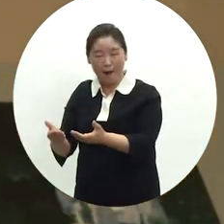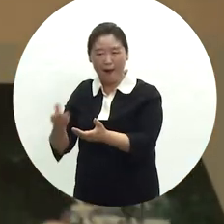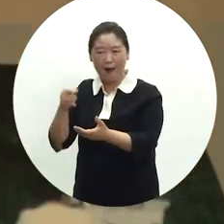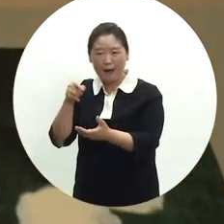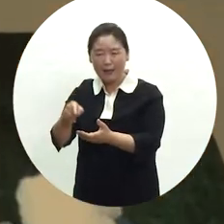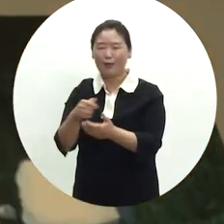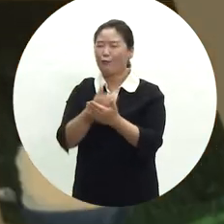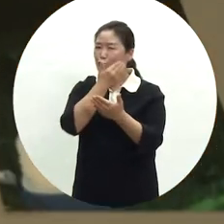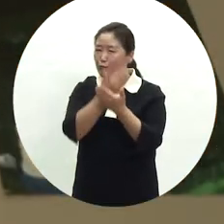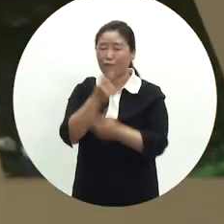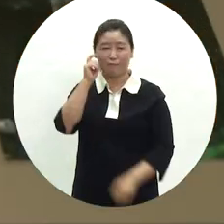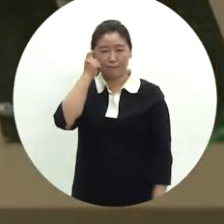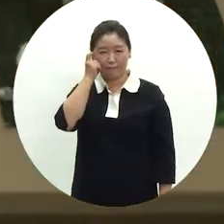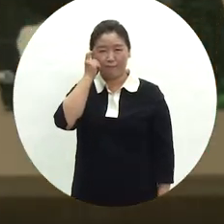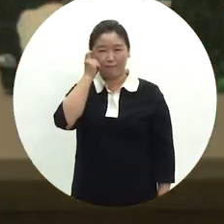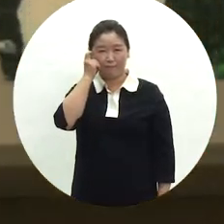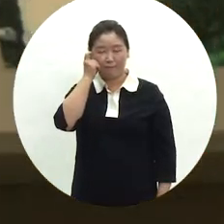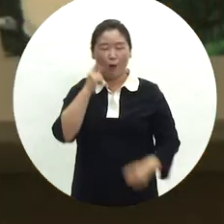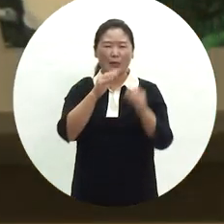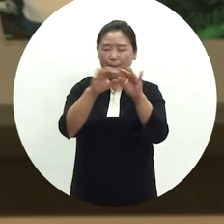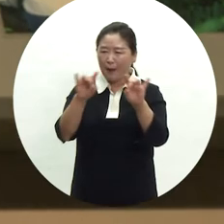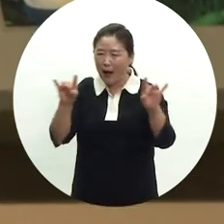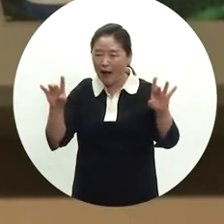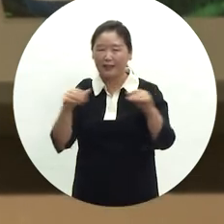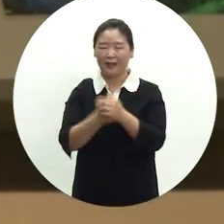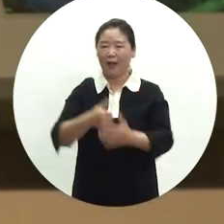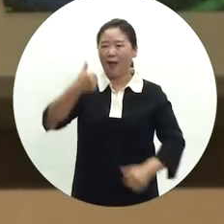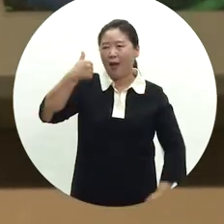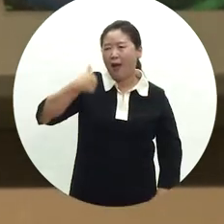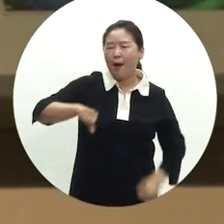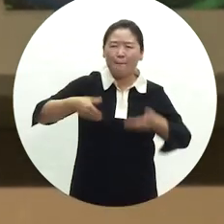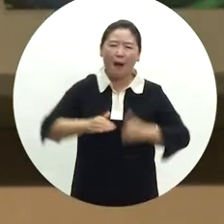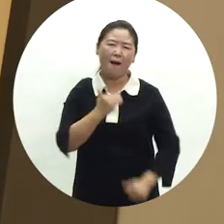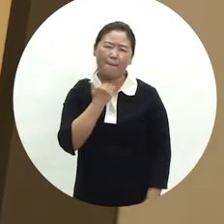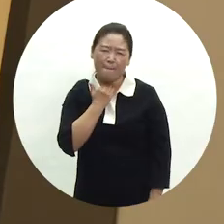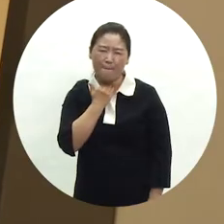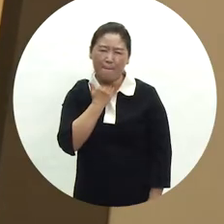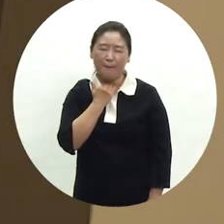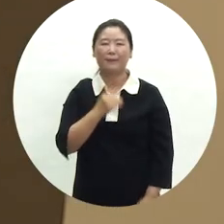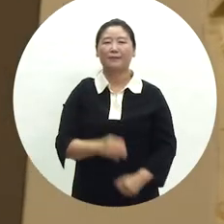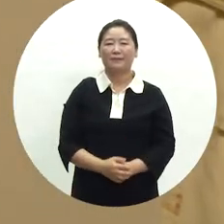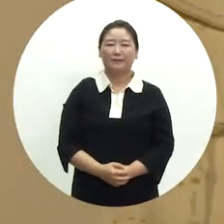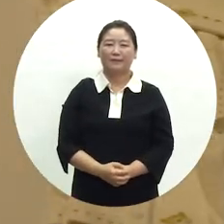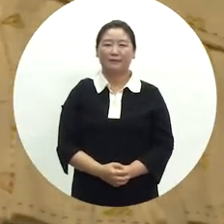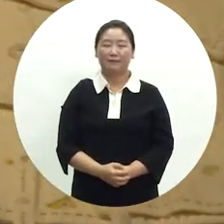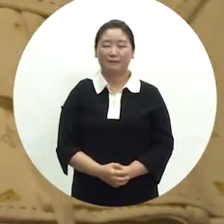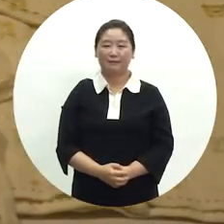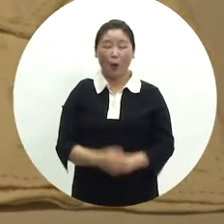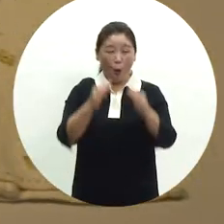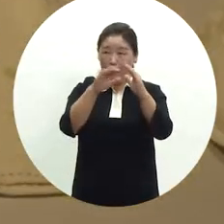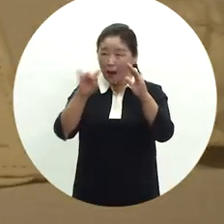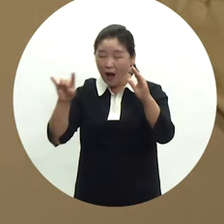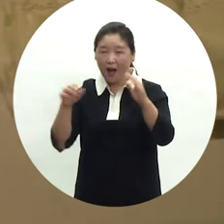사회적인 관습이었기 때문에 어느 집안에서나 아들 출생을 바라는 마음이 간절하였습니다. 대부분의